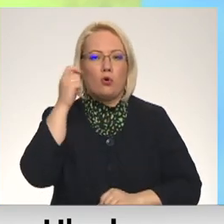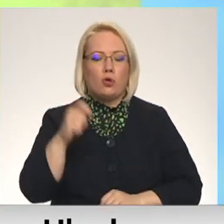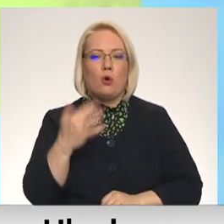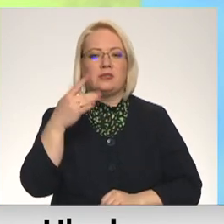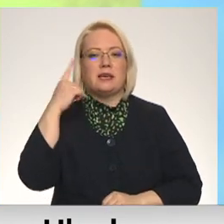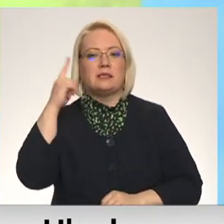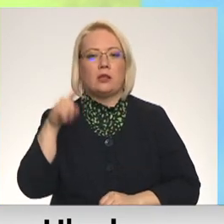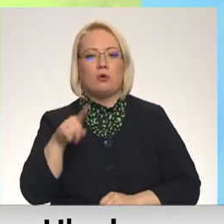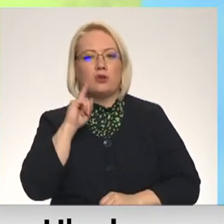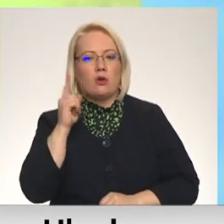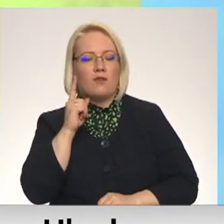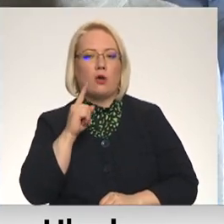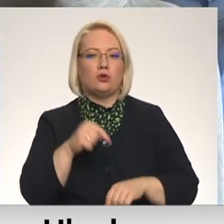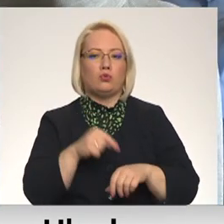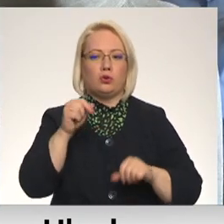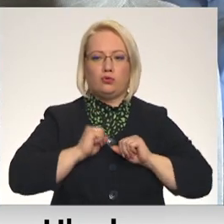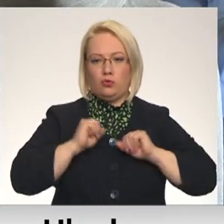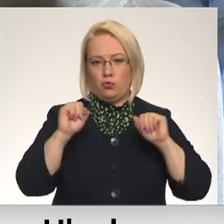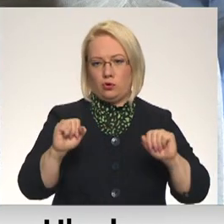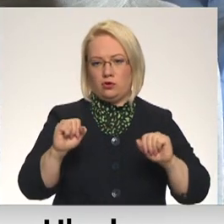jaunieši un vai jaunieši jūtas droši.